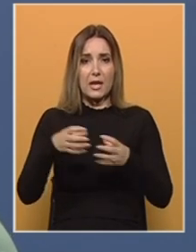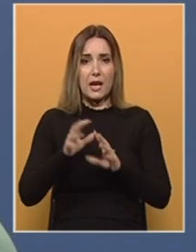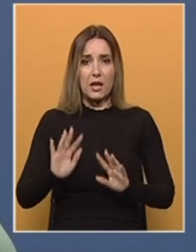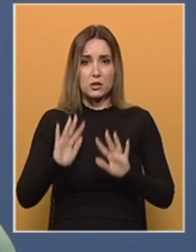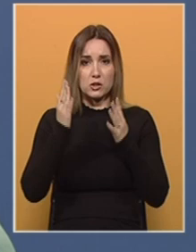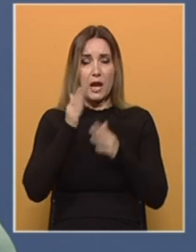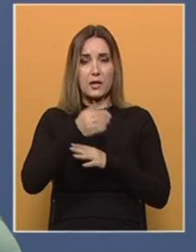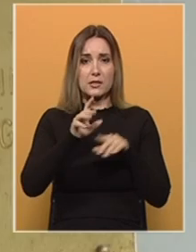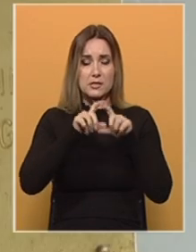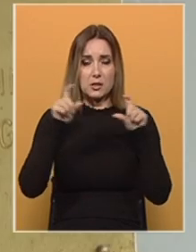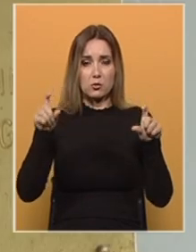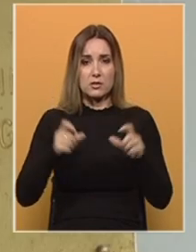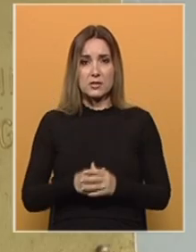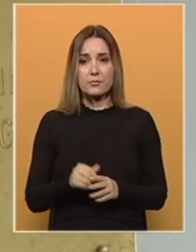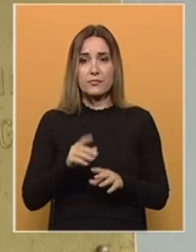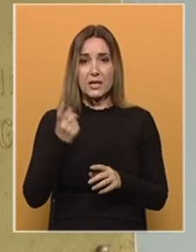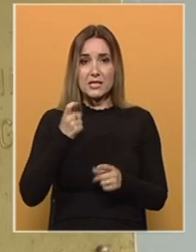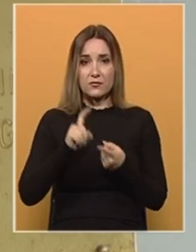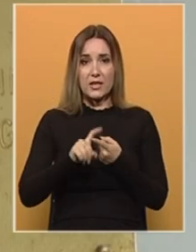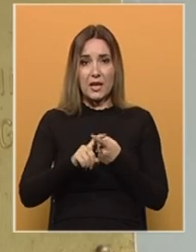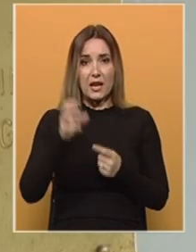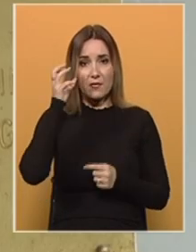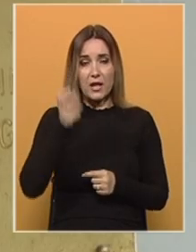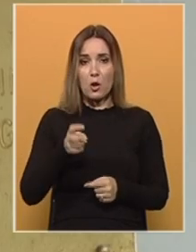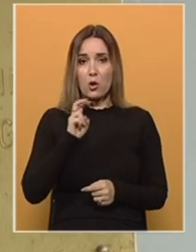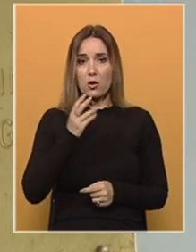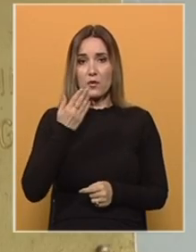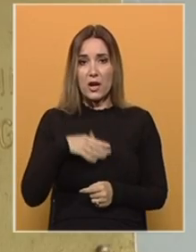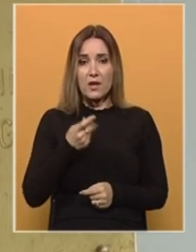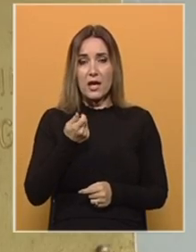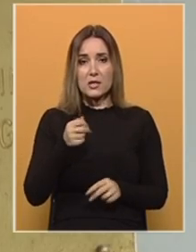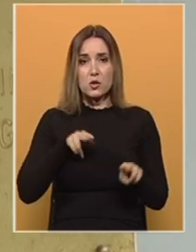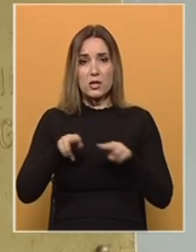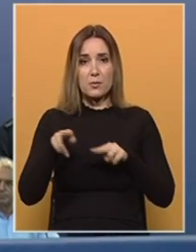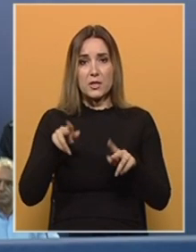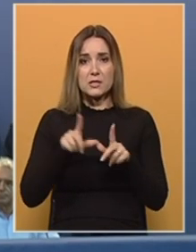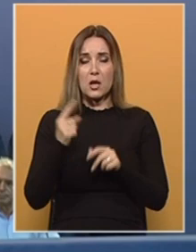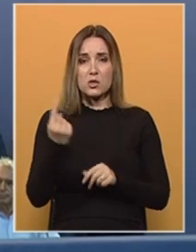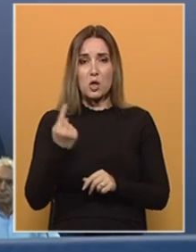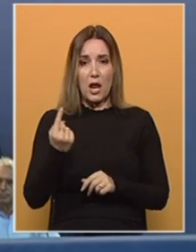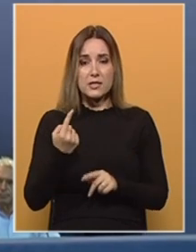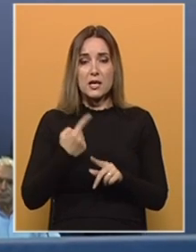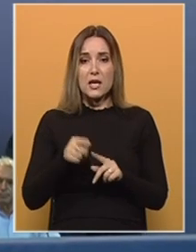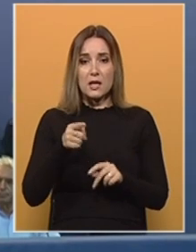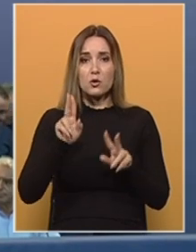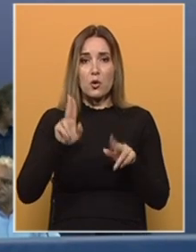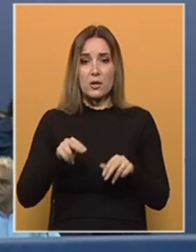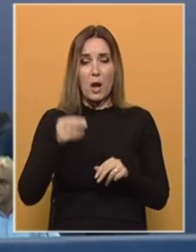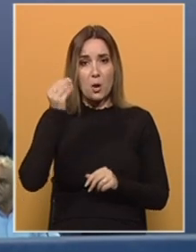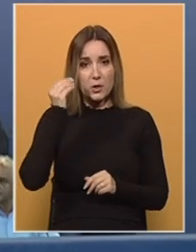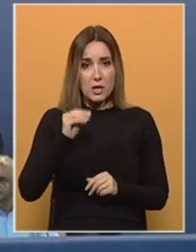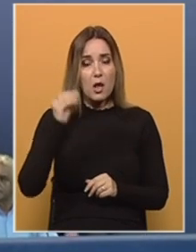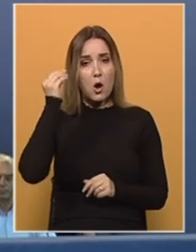industrija. Začekam. Iz federalne vlade odgovora nema, a resorni ministar je u izolaciji. Zato ima obećanja.